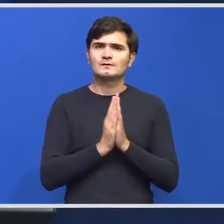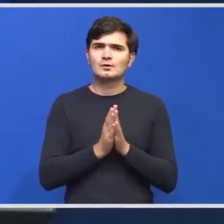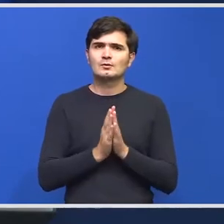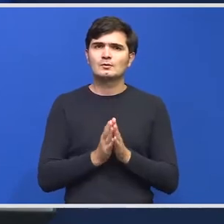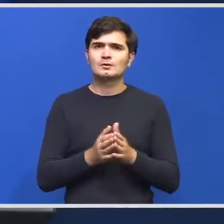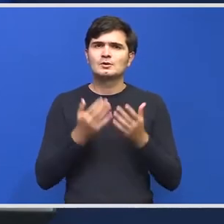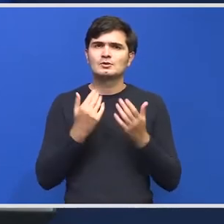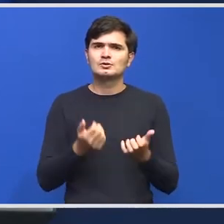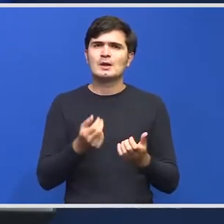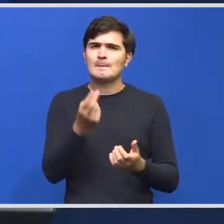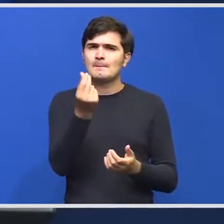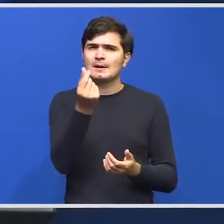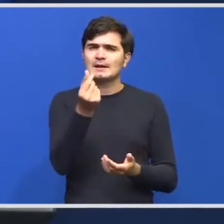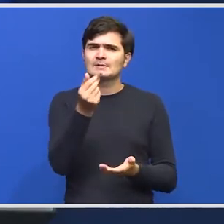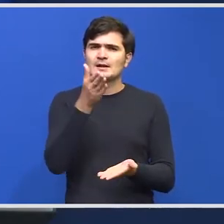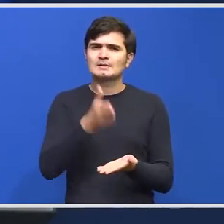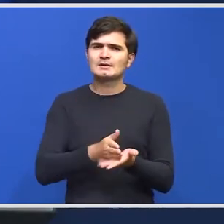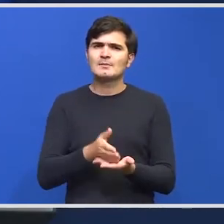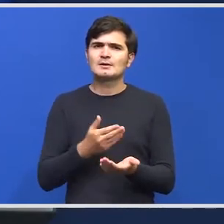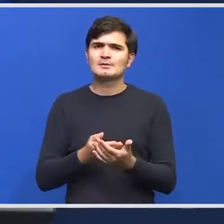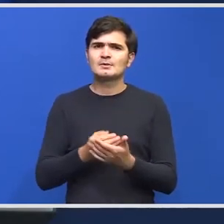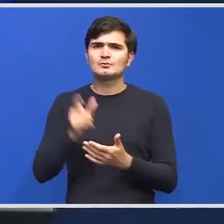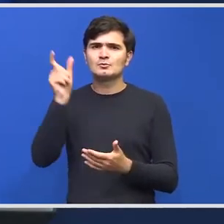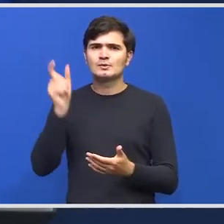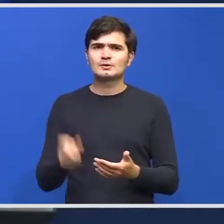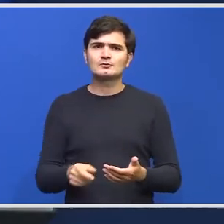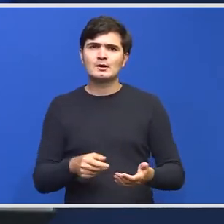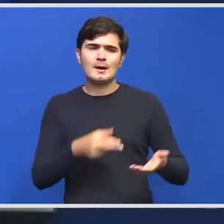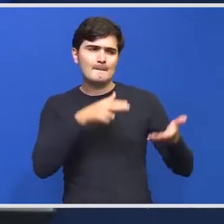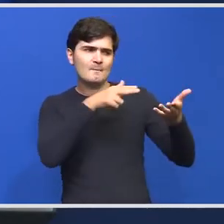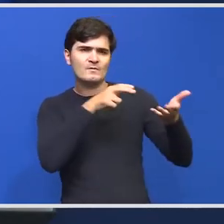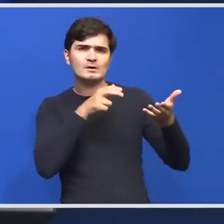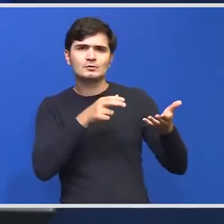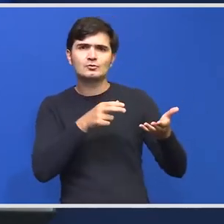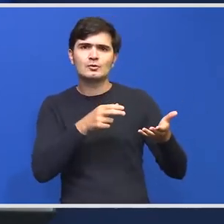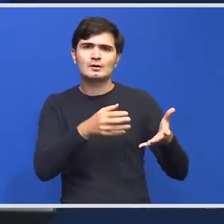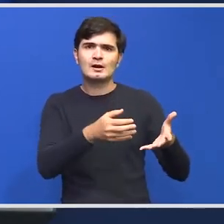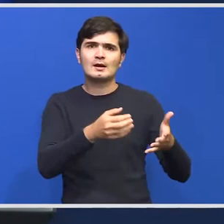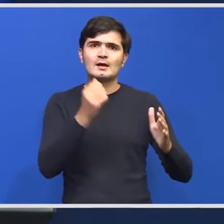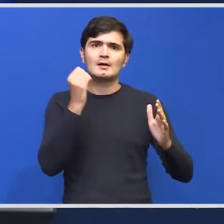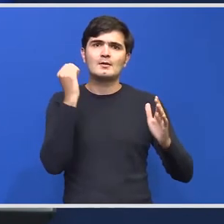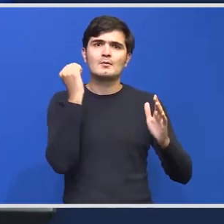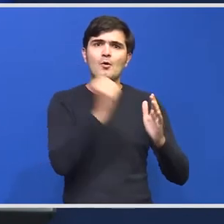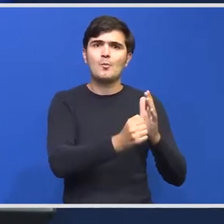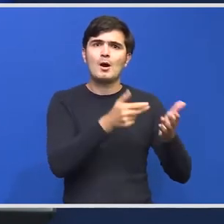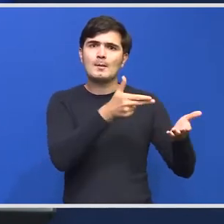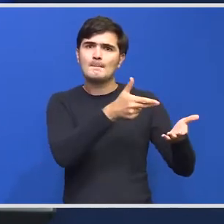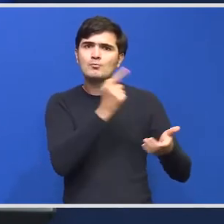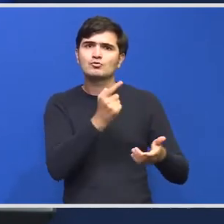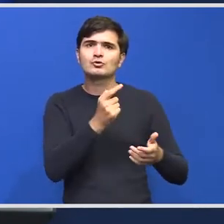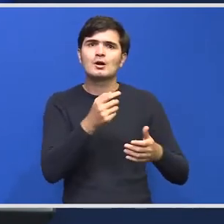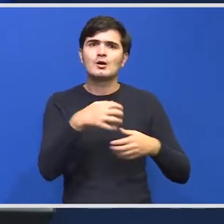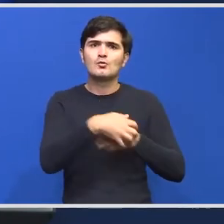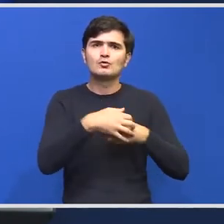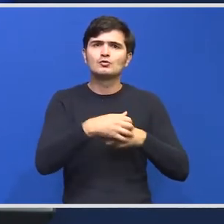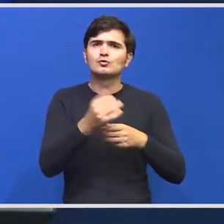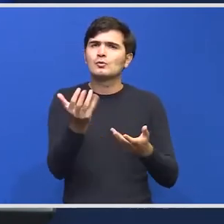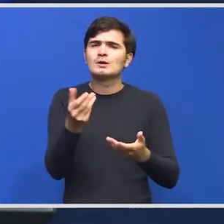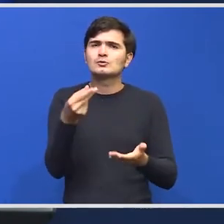rog ce tarif a fost stabilit pentru vânătorul care extrage un urs prin împușcare cu cât va fi plătit cel care împușcă ursul